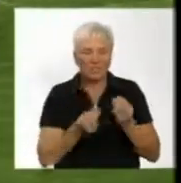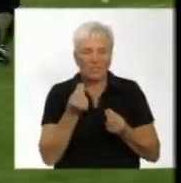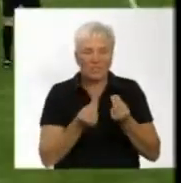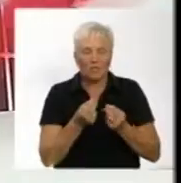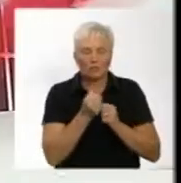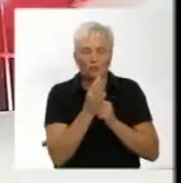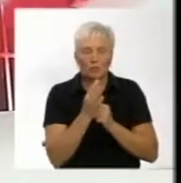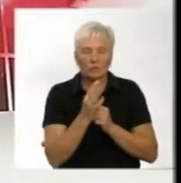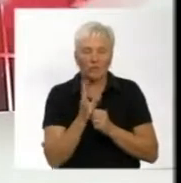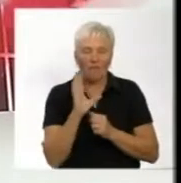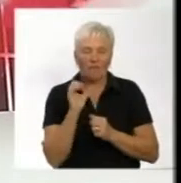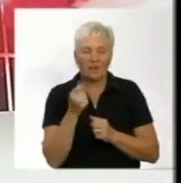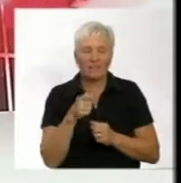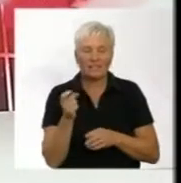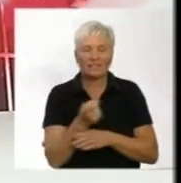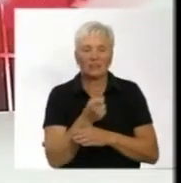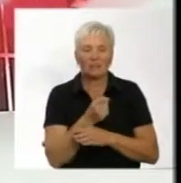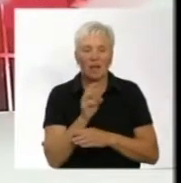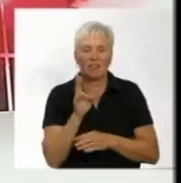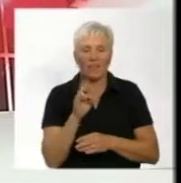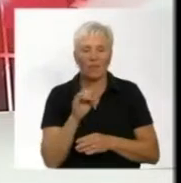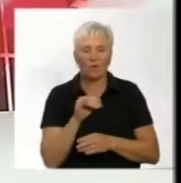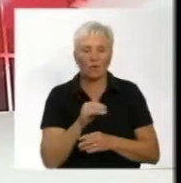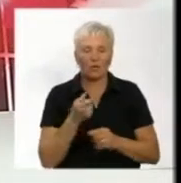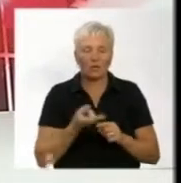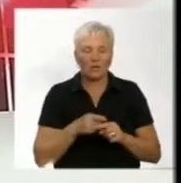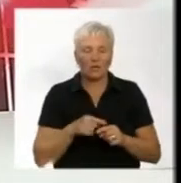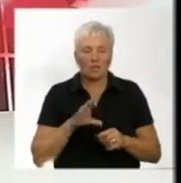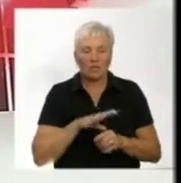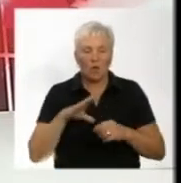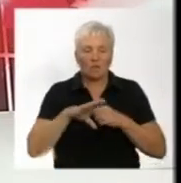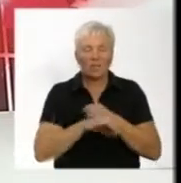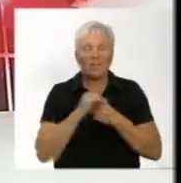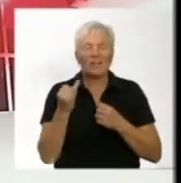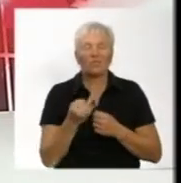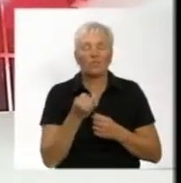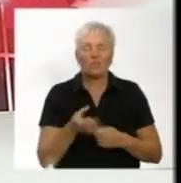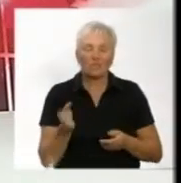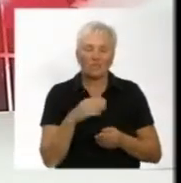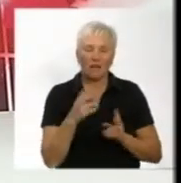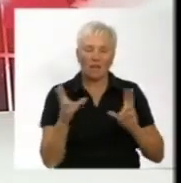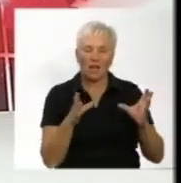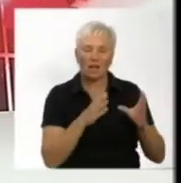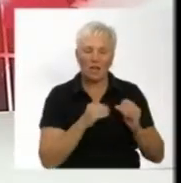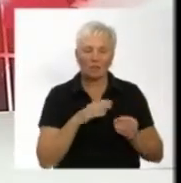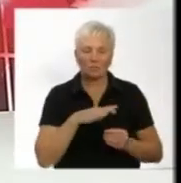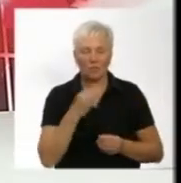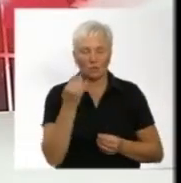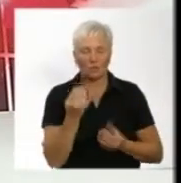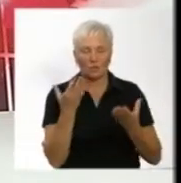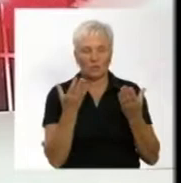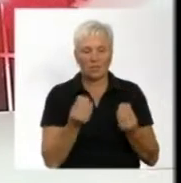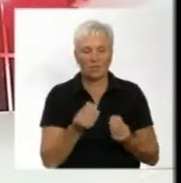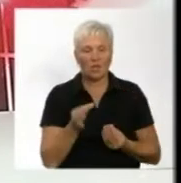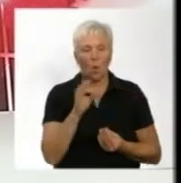вересня з Тернобільською Нивою. І наразі це була остання інформація. Давайте разом пісумуємо сьогоднішній день уже